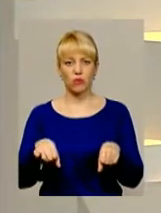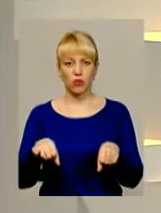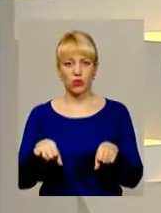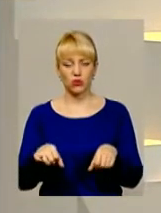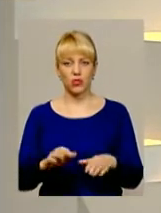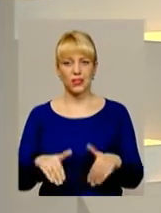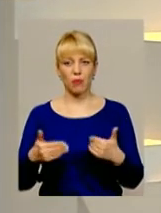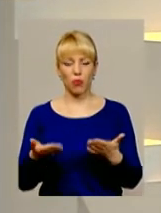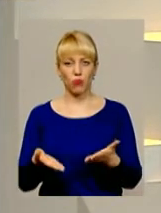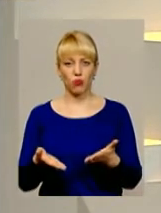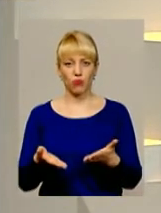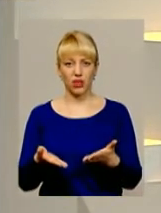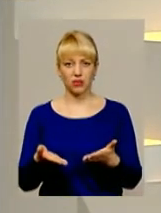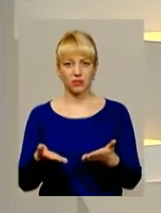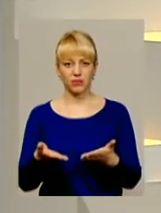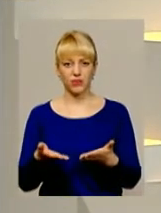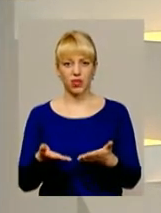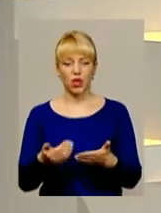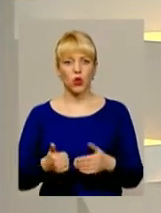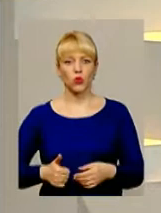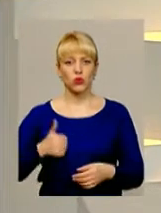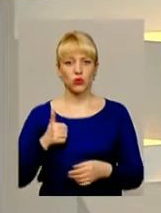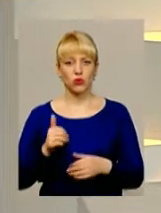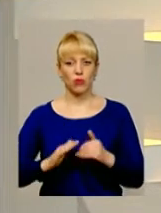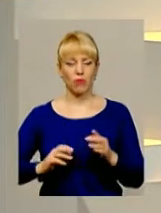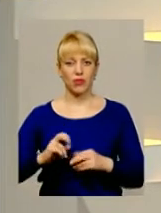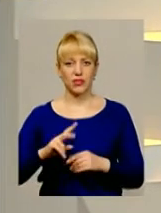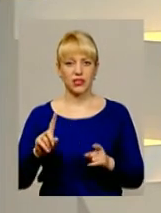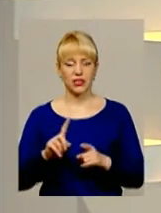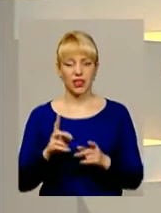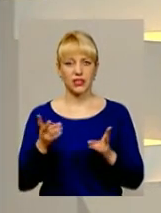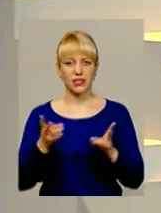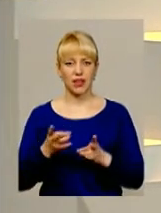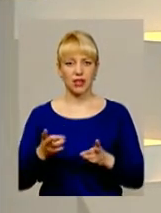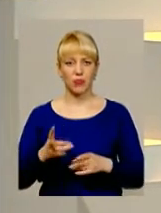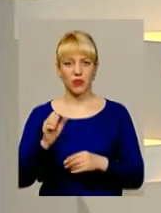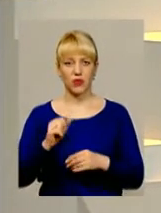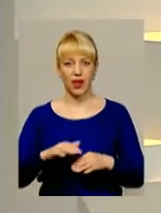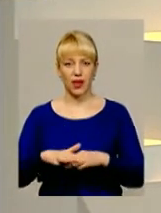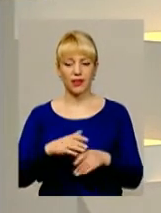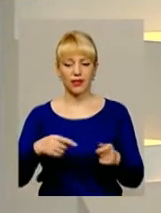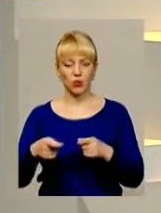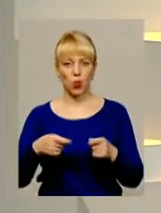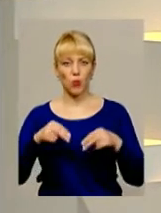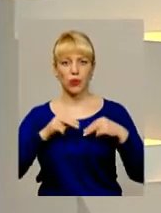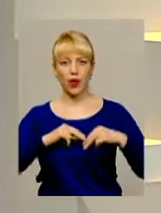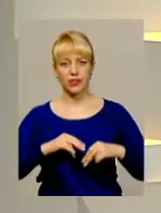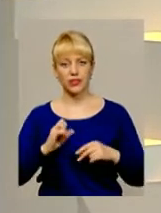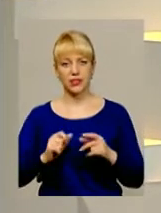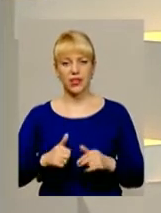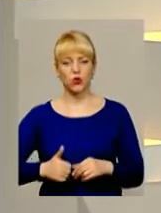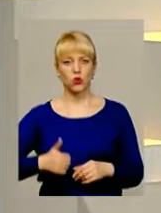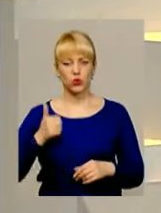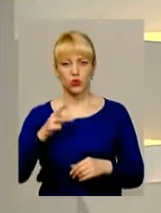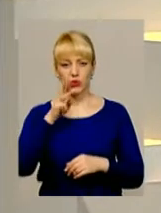запропонувати достойні професії, які затребовані на ринку праці з достойною